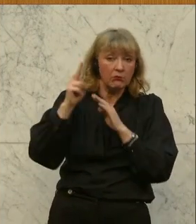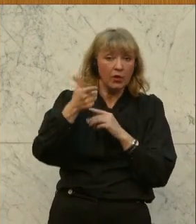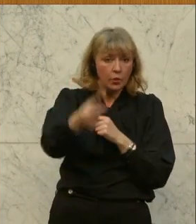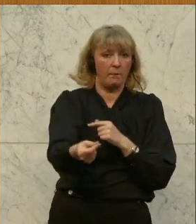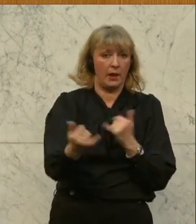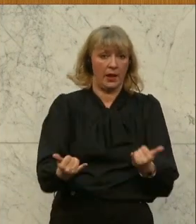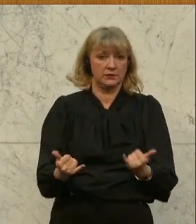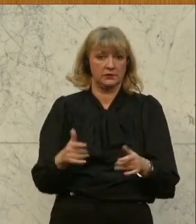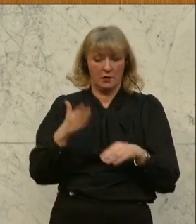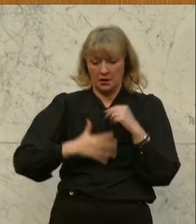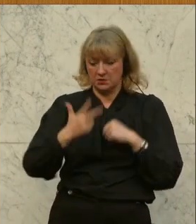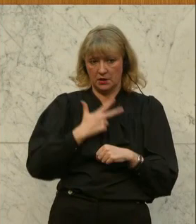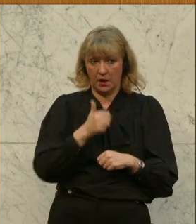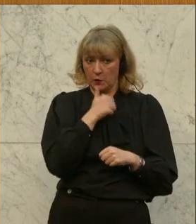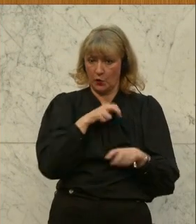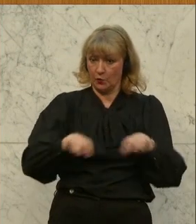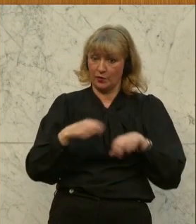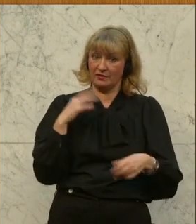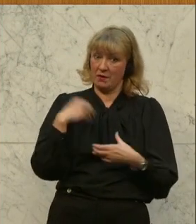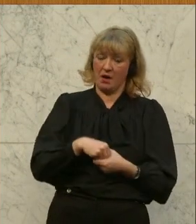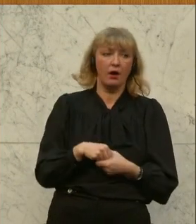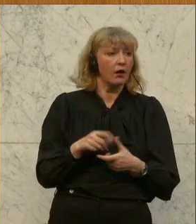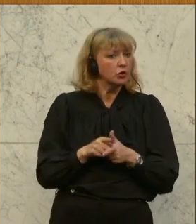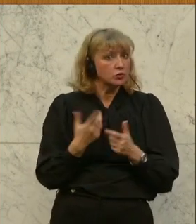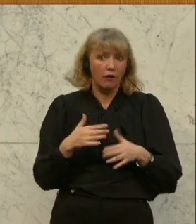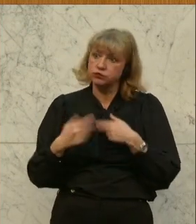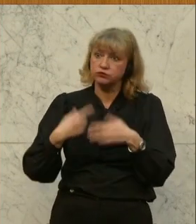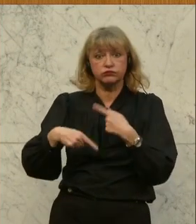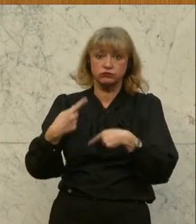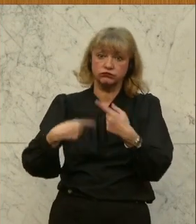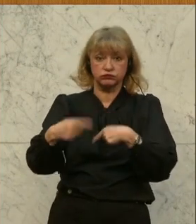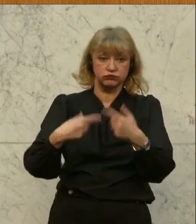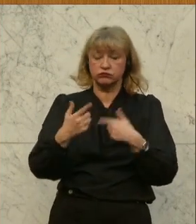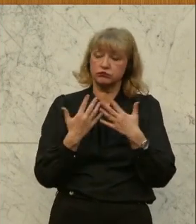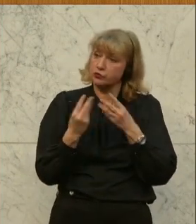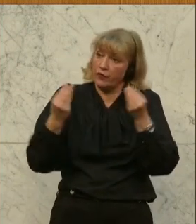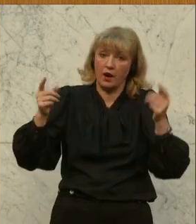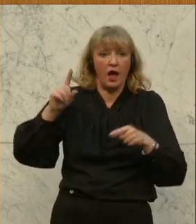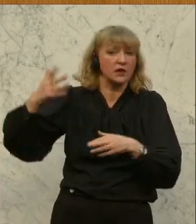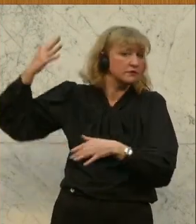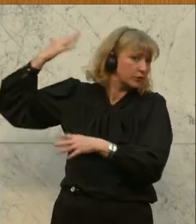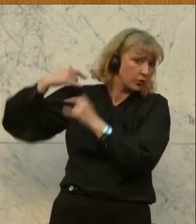Das heißt, in den letzten drei Jahren grüne Regierungsbeteiligung ist so viel weitergegangen, wie in allen anderen Jahren zusammen.